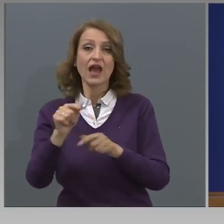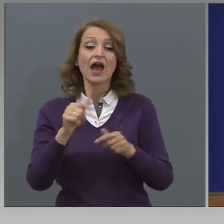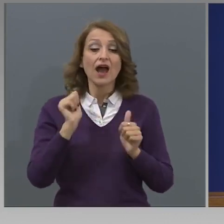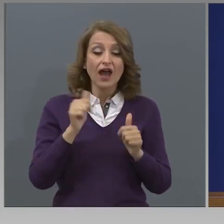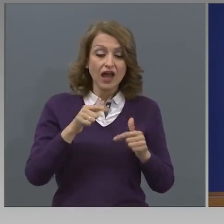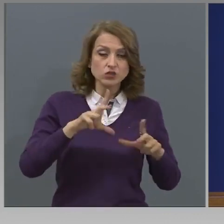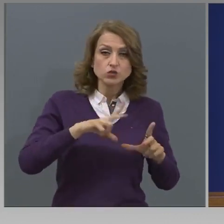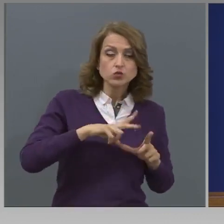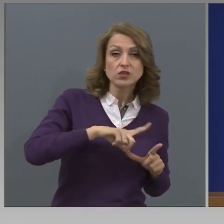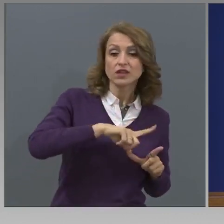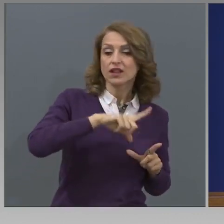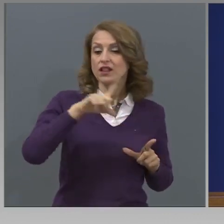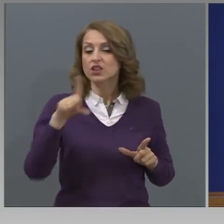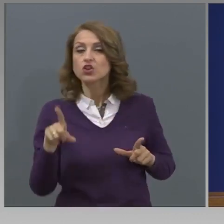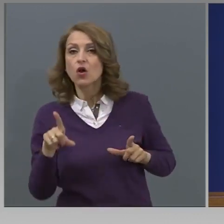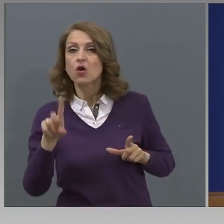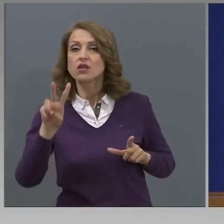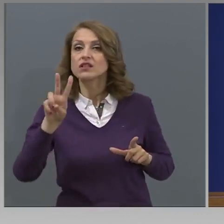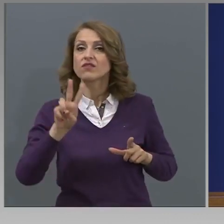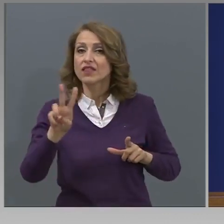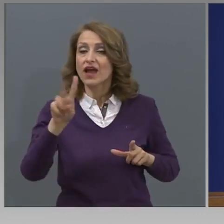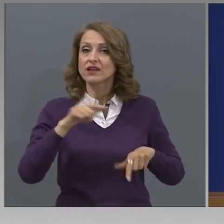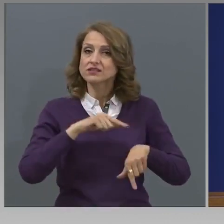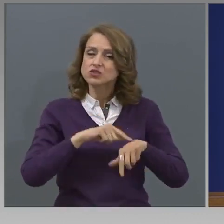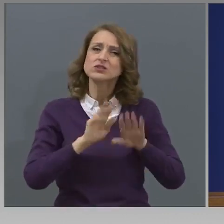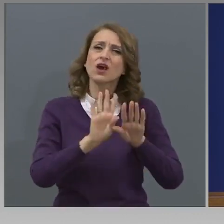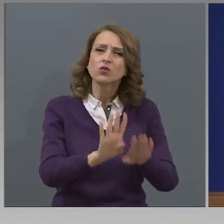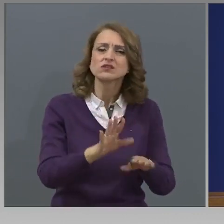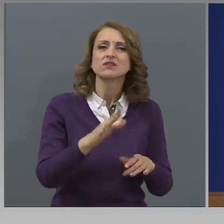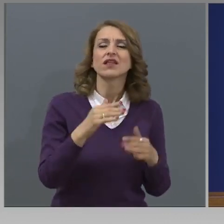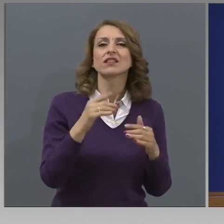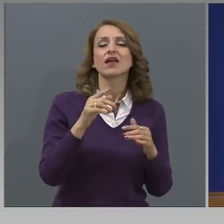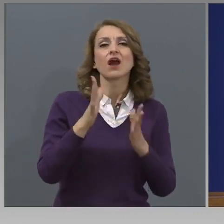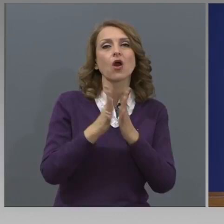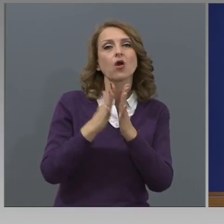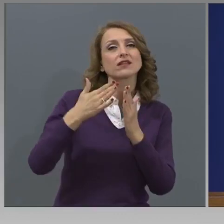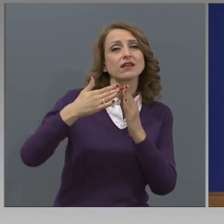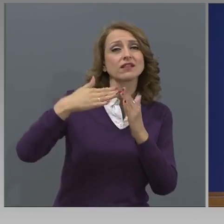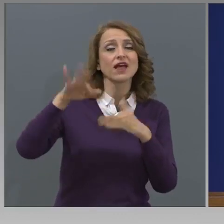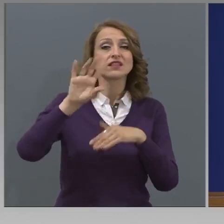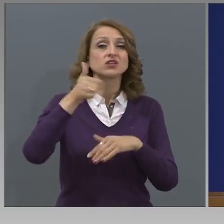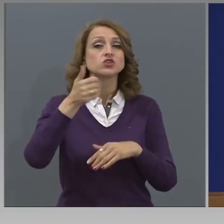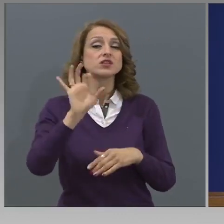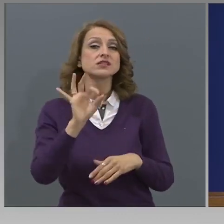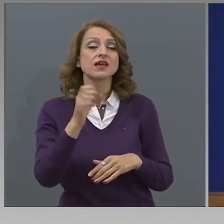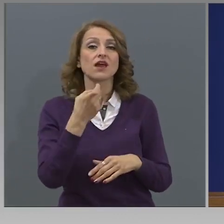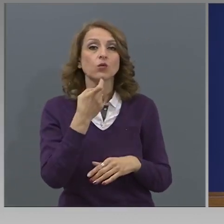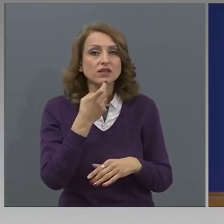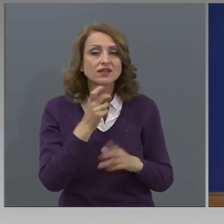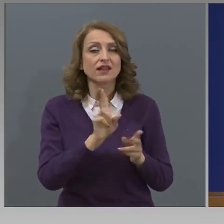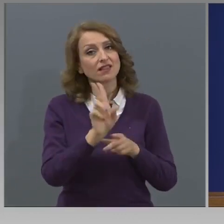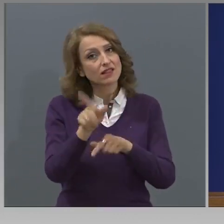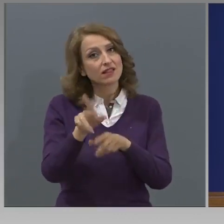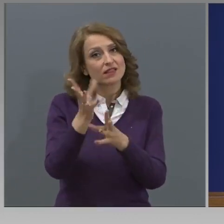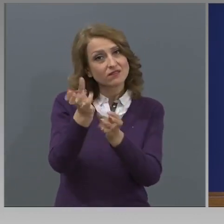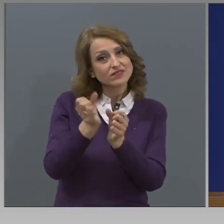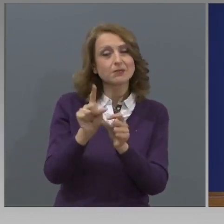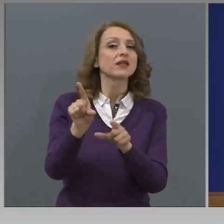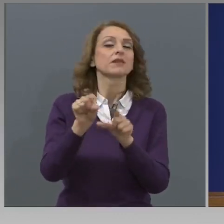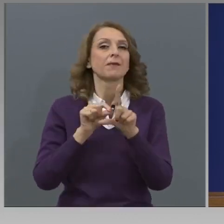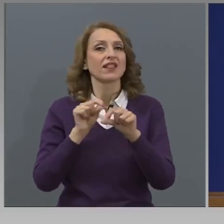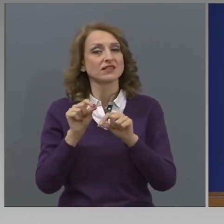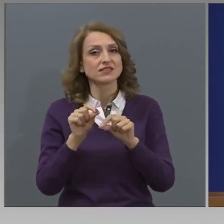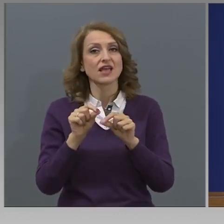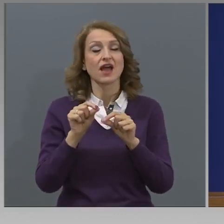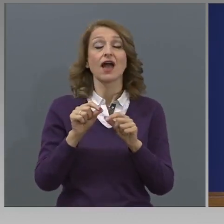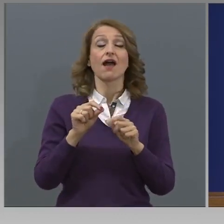възрастните хора, за тези, които са над 60 години и които искат да получат пенсията си в брой. Разбира се, всички унези,